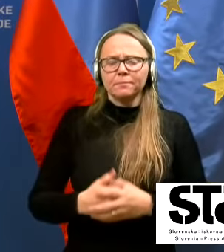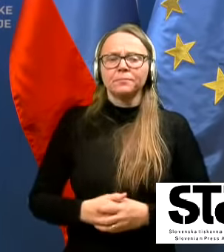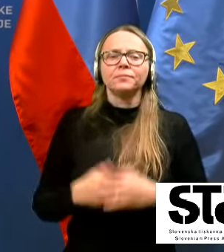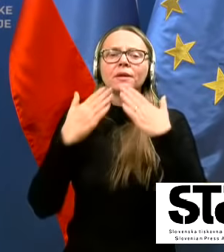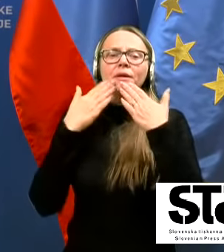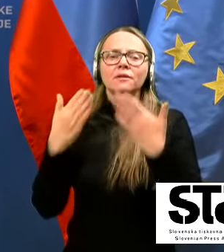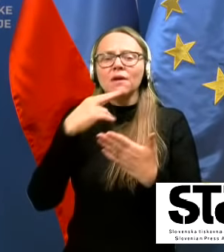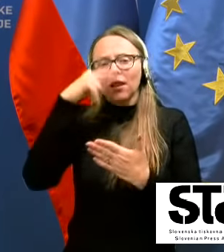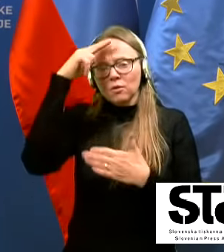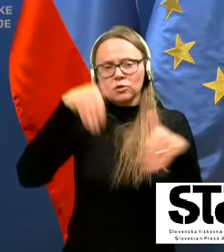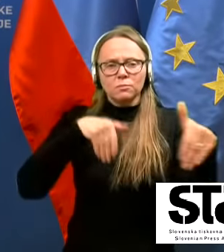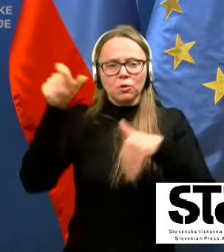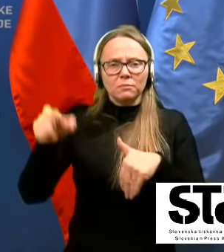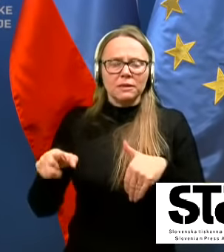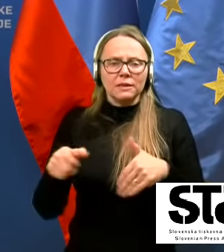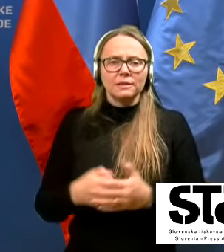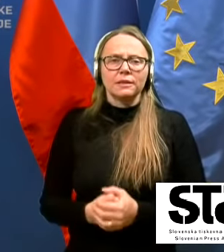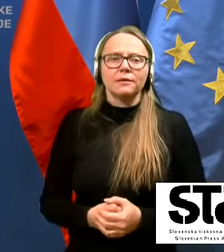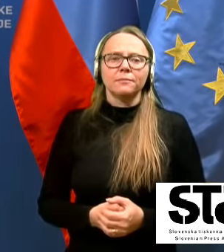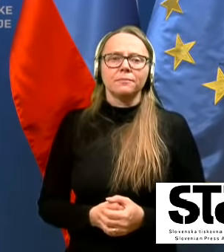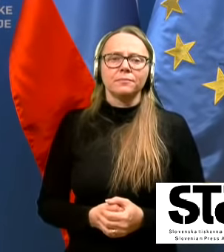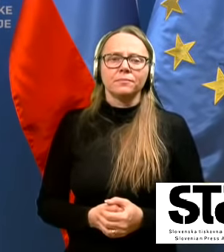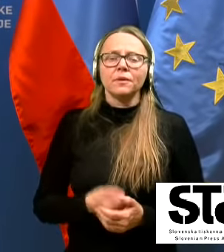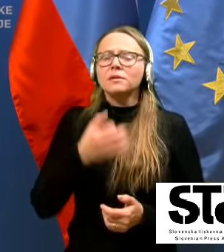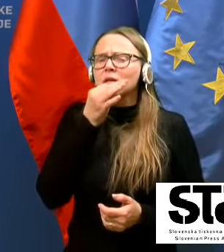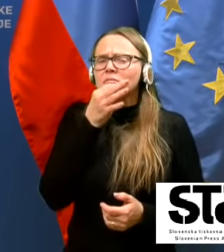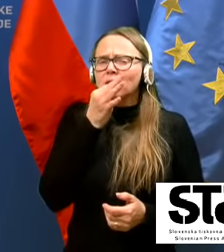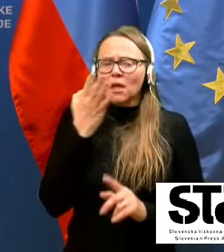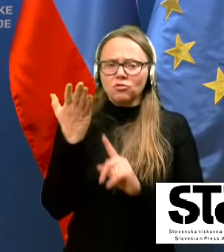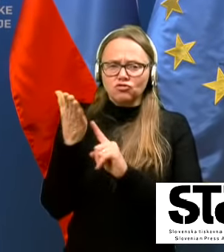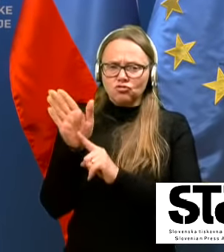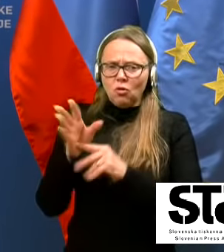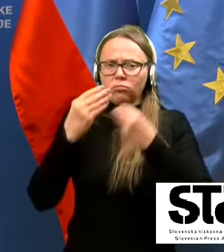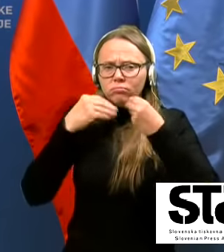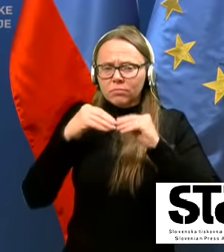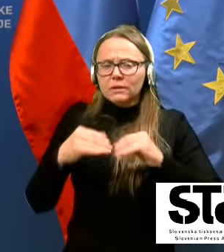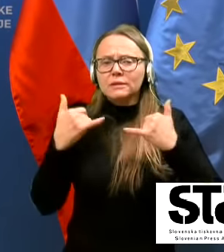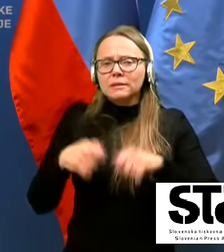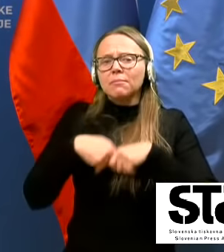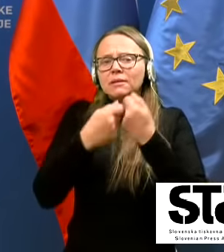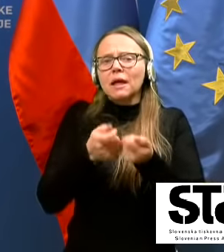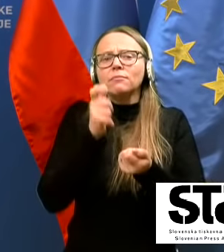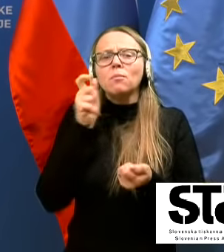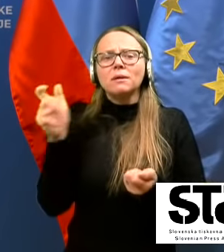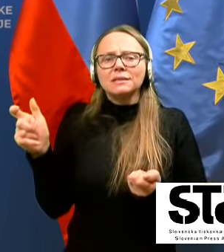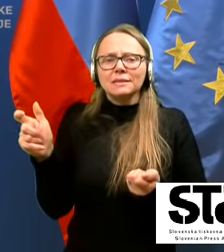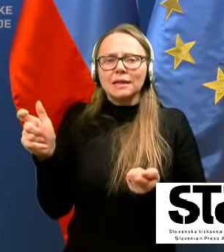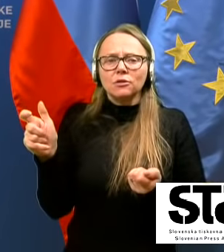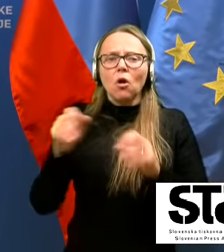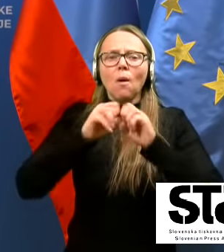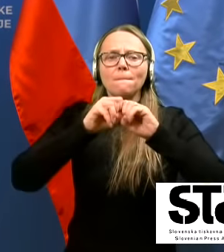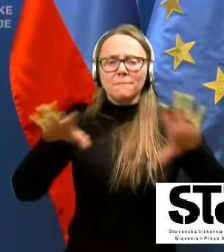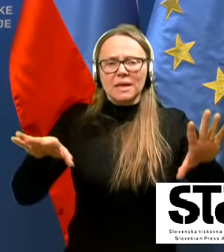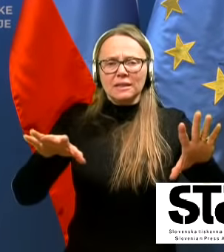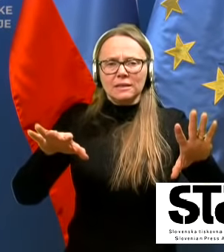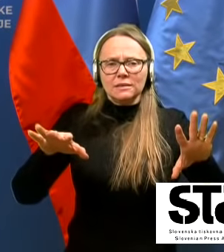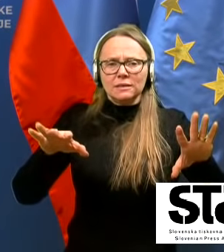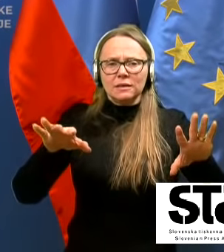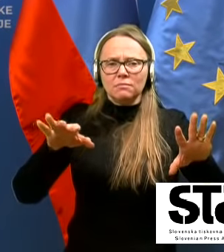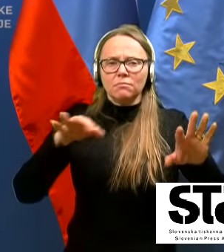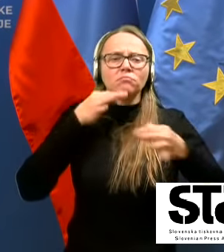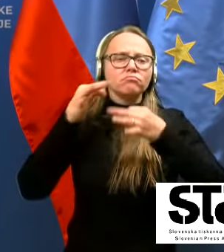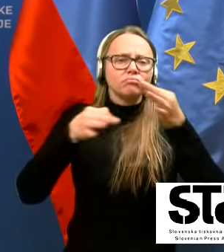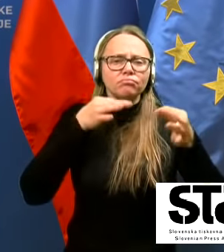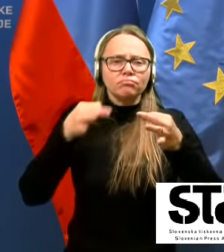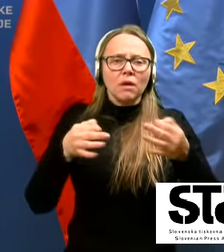Lepo, gospod minister, prejhčevno in natančno predstavitev. Zdaj pa dajemo besedo medijskim hišam. Je